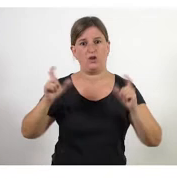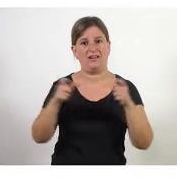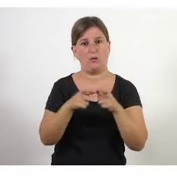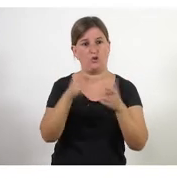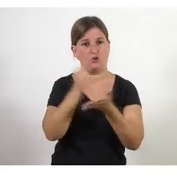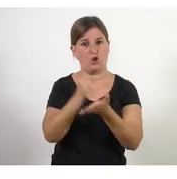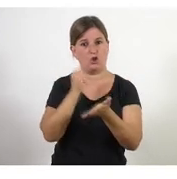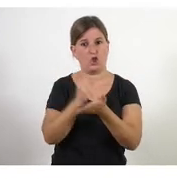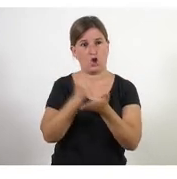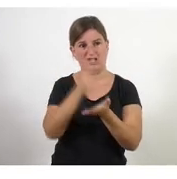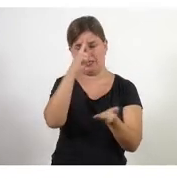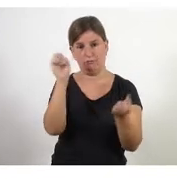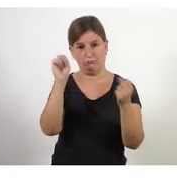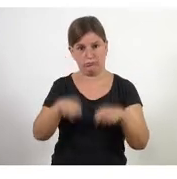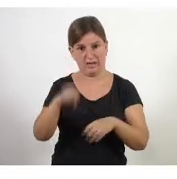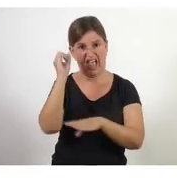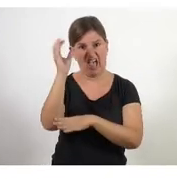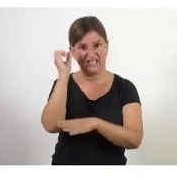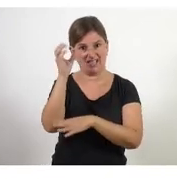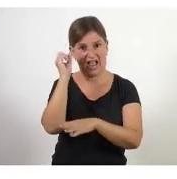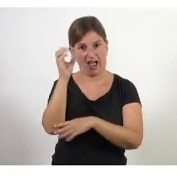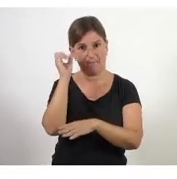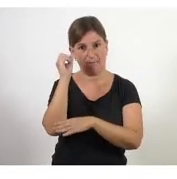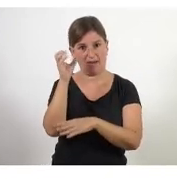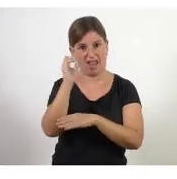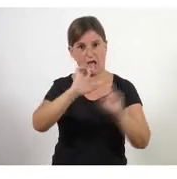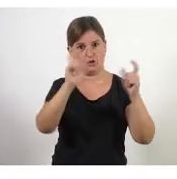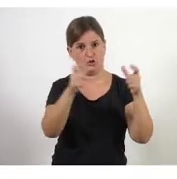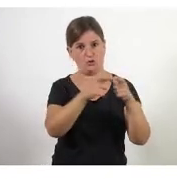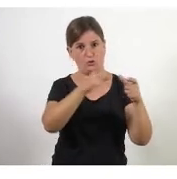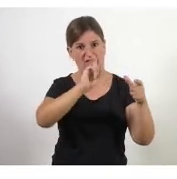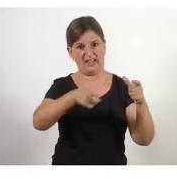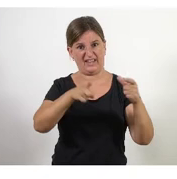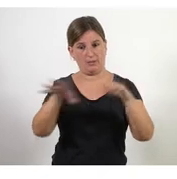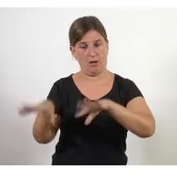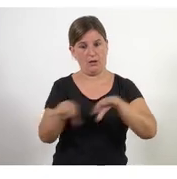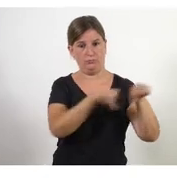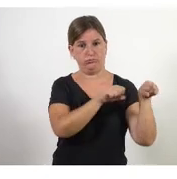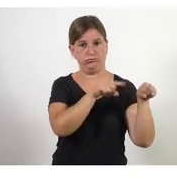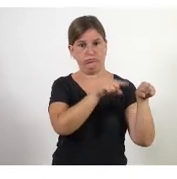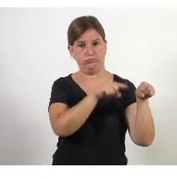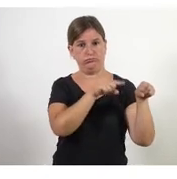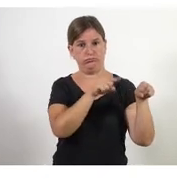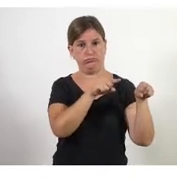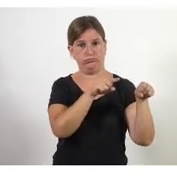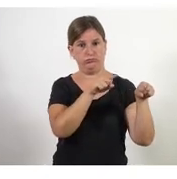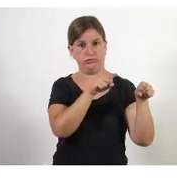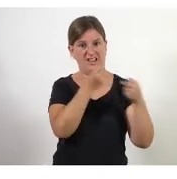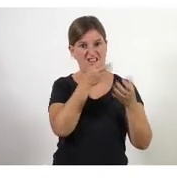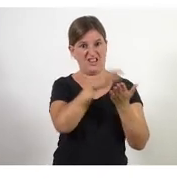els socis decideixen assemblea de socis la Junta Directiva agafa aquesta informació i llavors